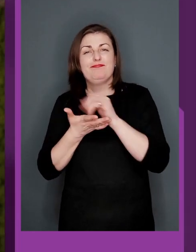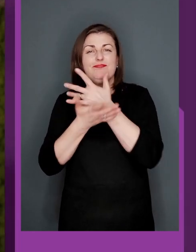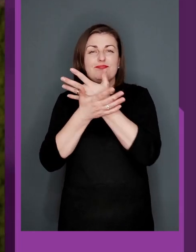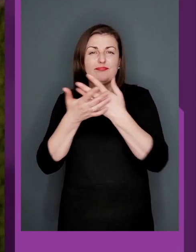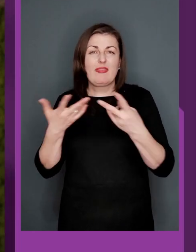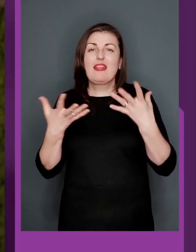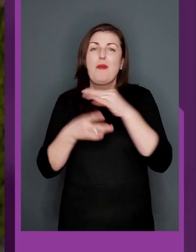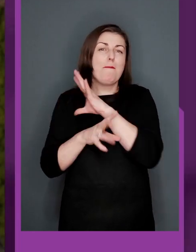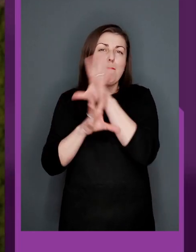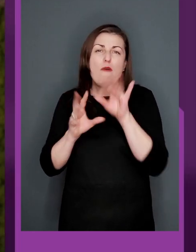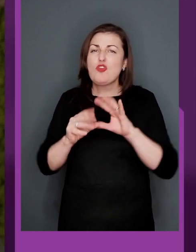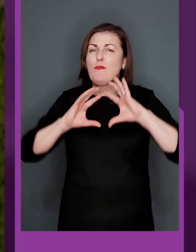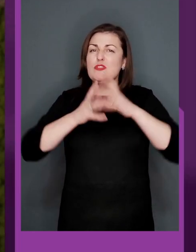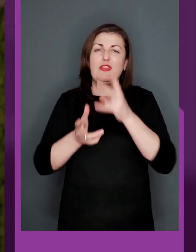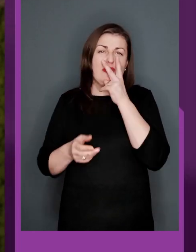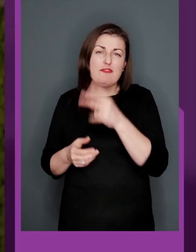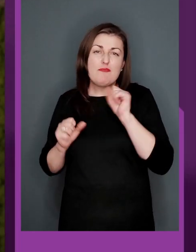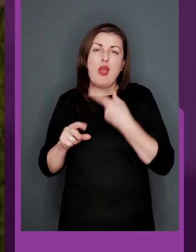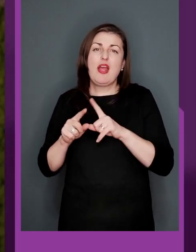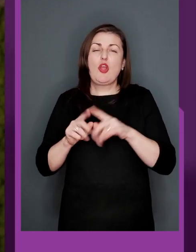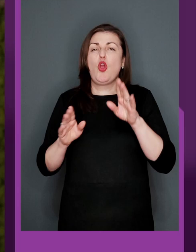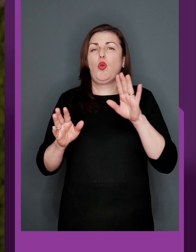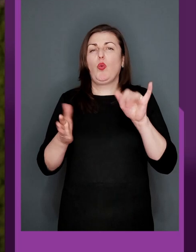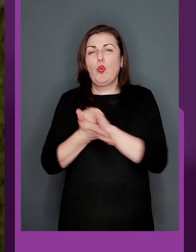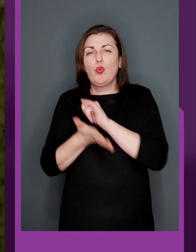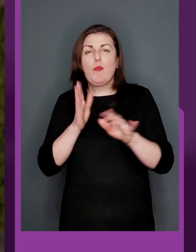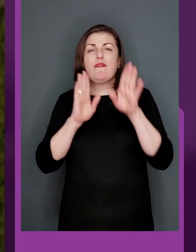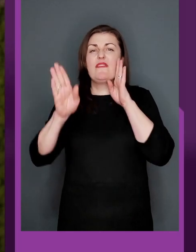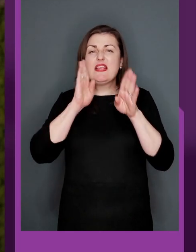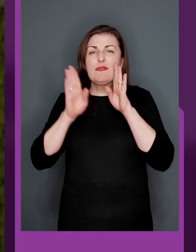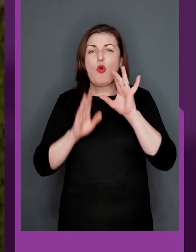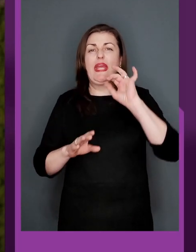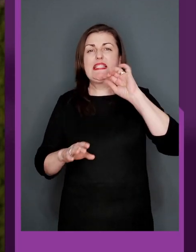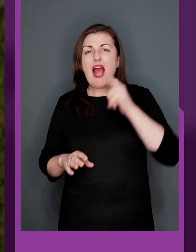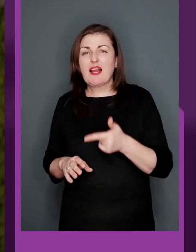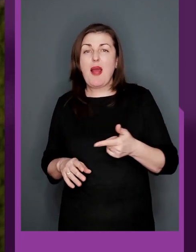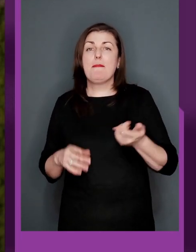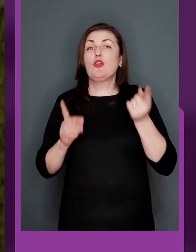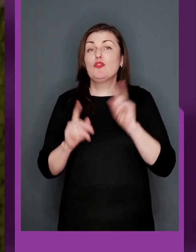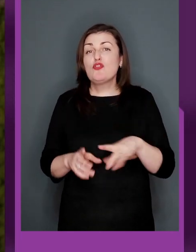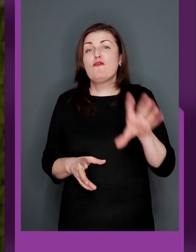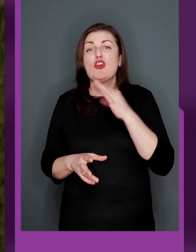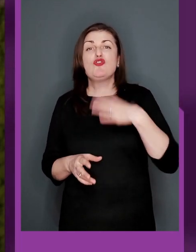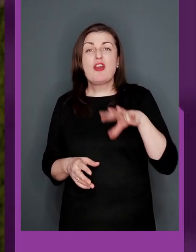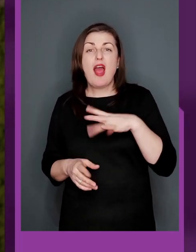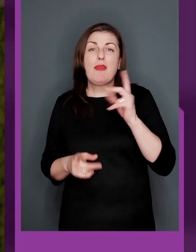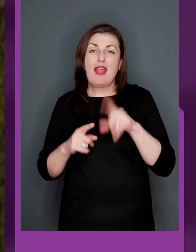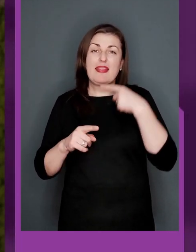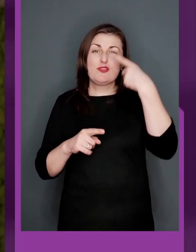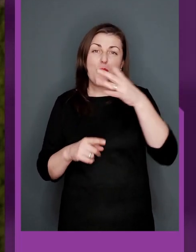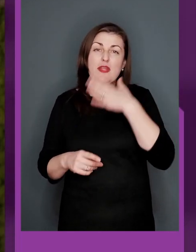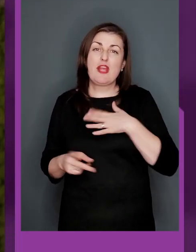-платформах, де нас взагалі можна по всьому світу дивитися. Це і YouTube, це Facebook, це Instagram, тож вже